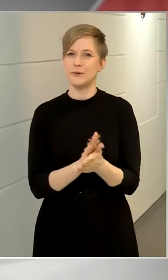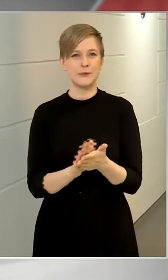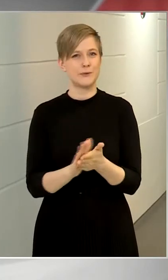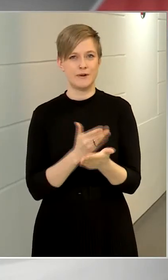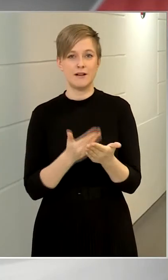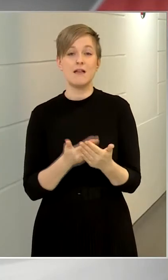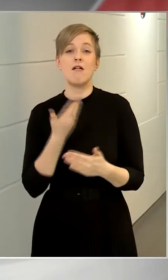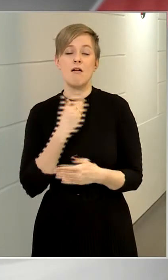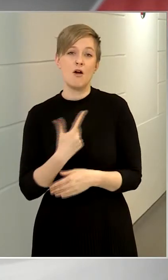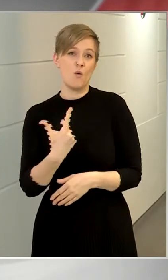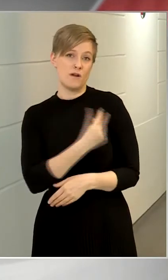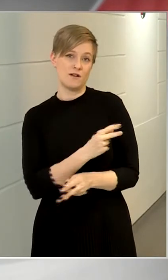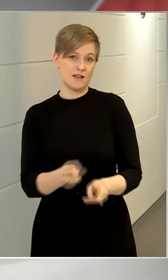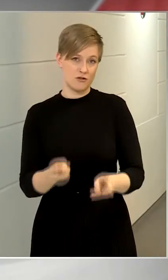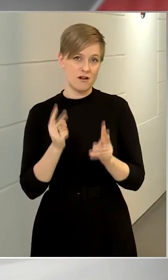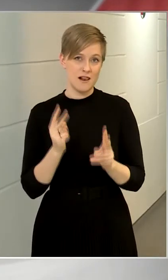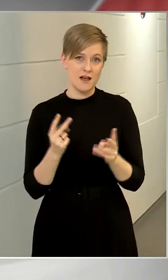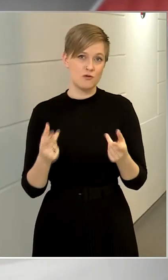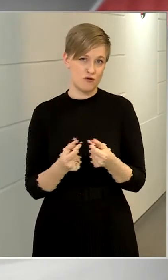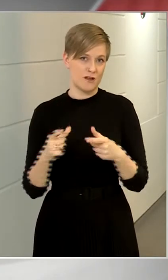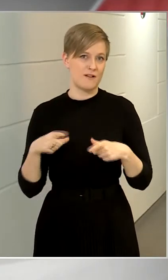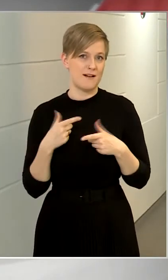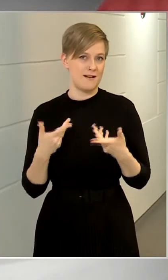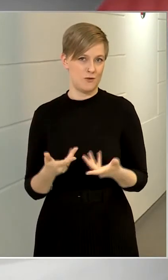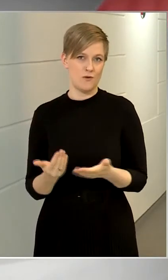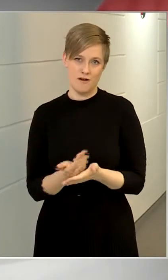az oltakozás lehetőségével élünk.